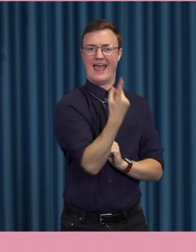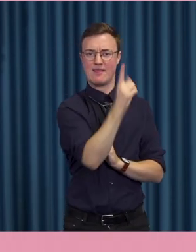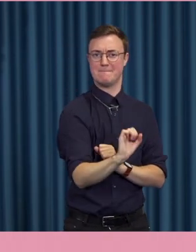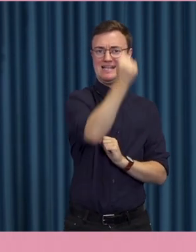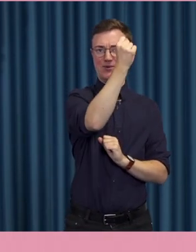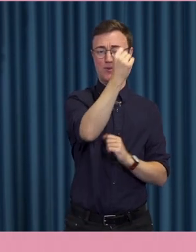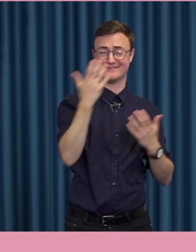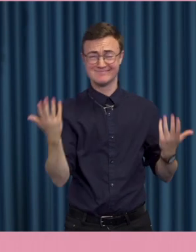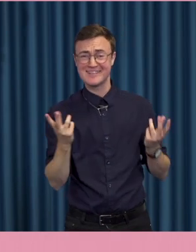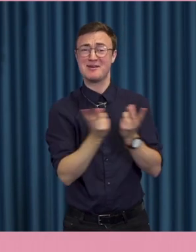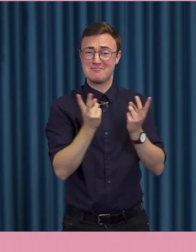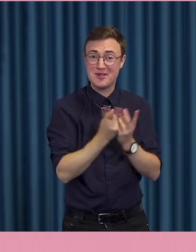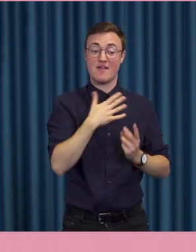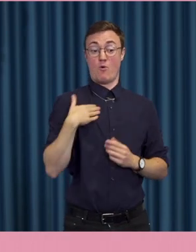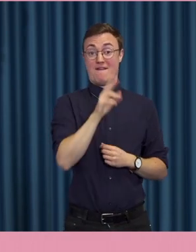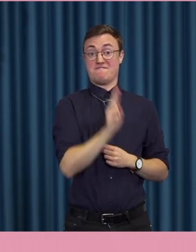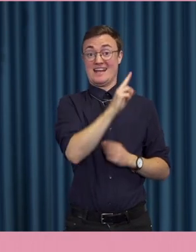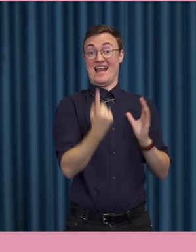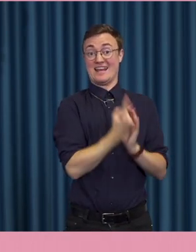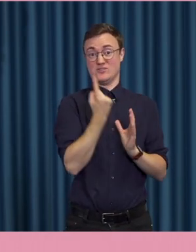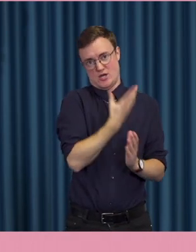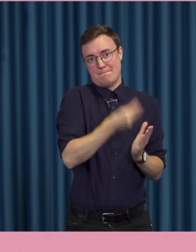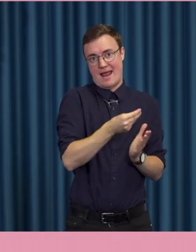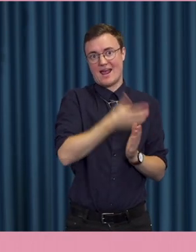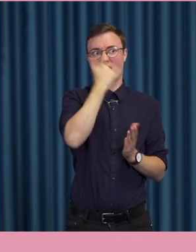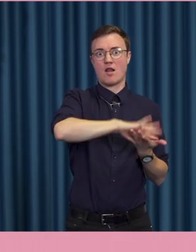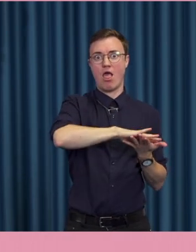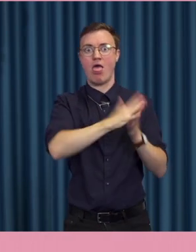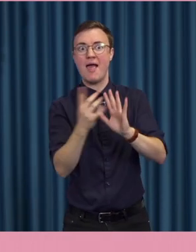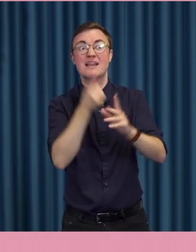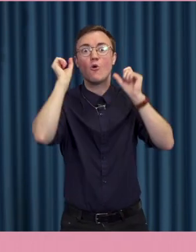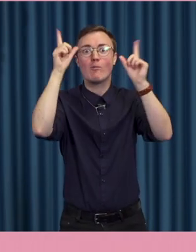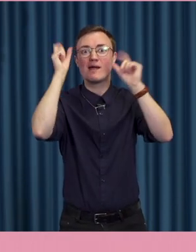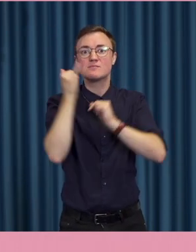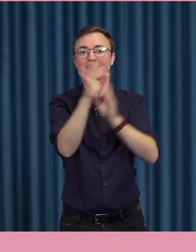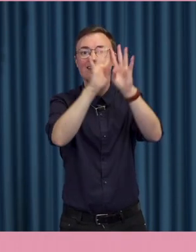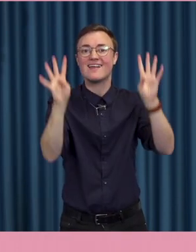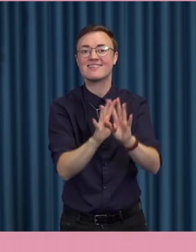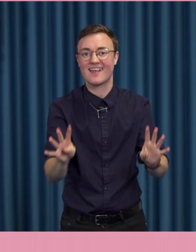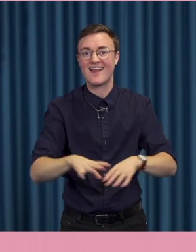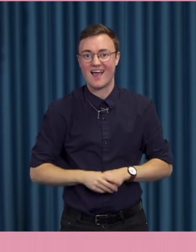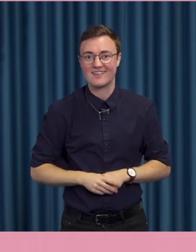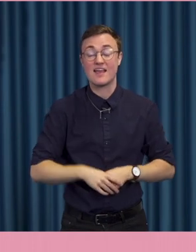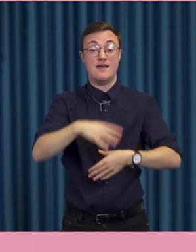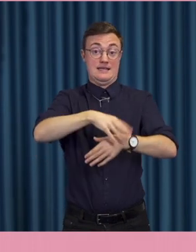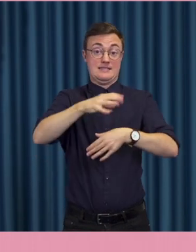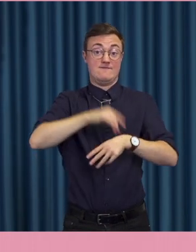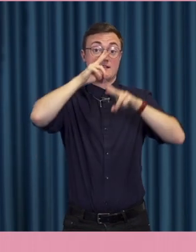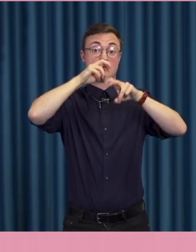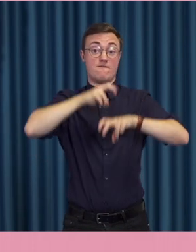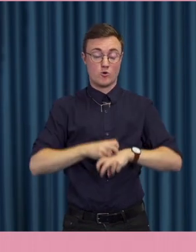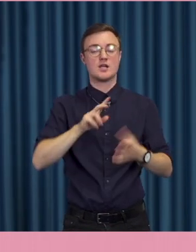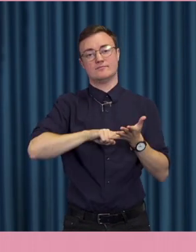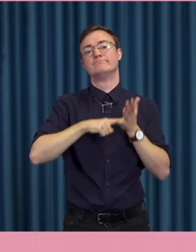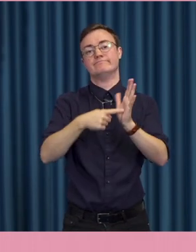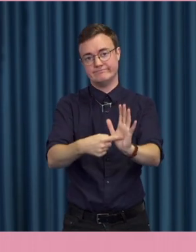resurser offline, pengar, kan omsättas till uppmärksamhet online. Svensk forskning har också visat att det i mångt och